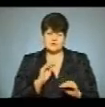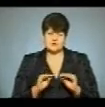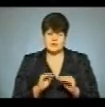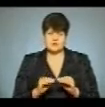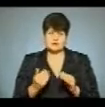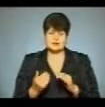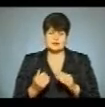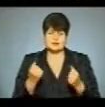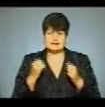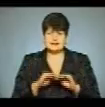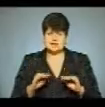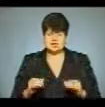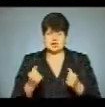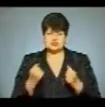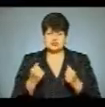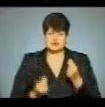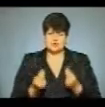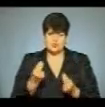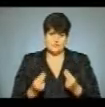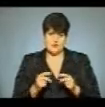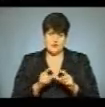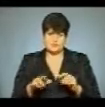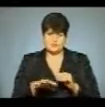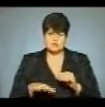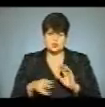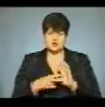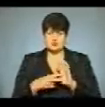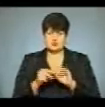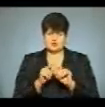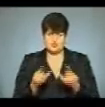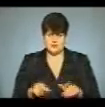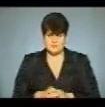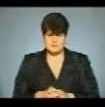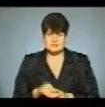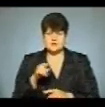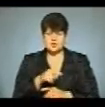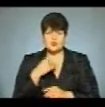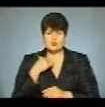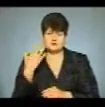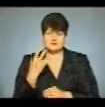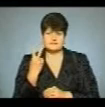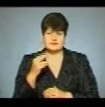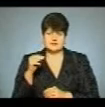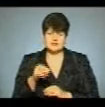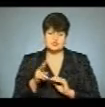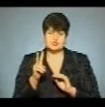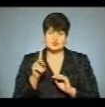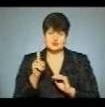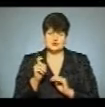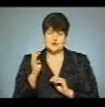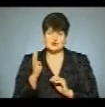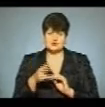спортивно-гімнастичного комплексу «Наше майбутнє» на території сьомої школи. За нього проголосували 2148